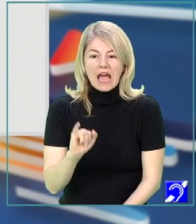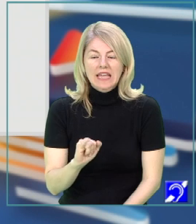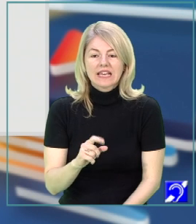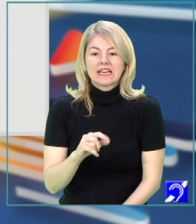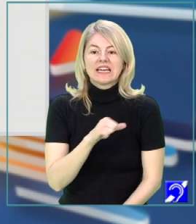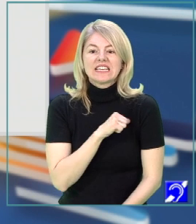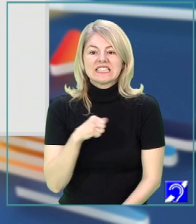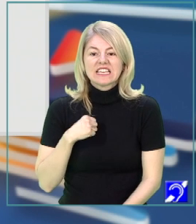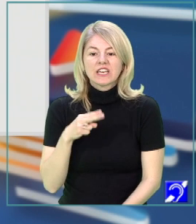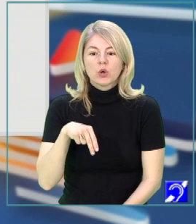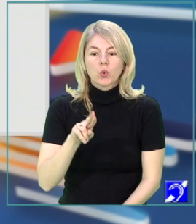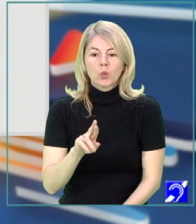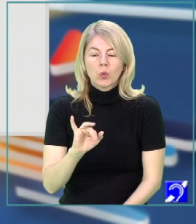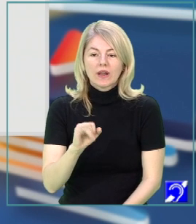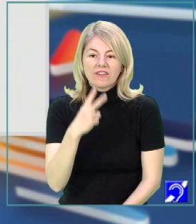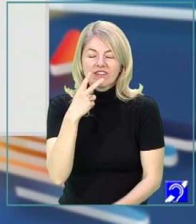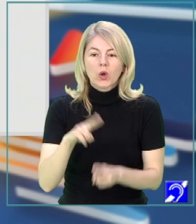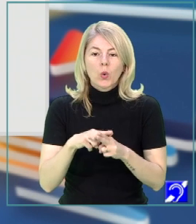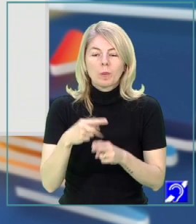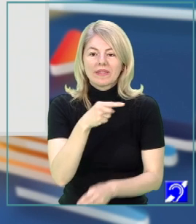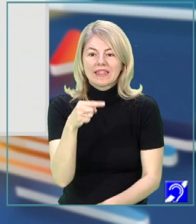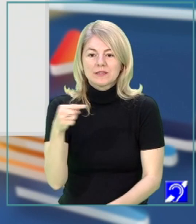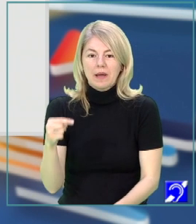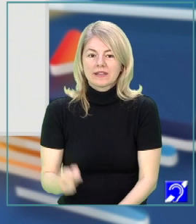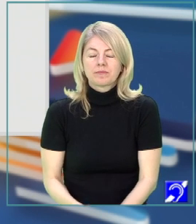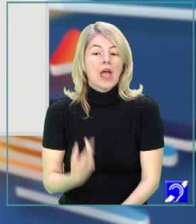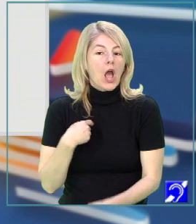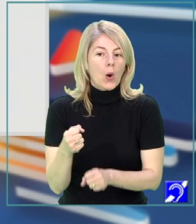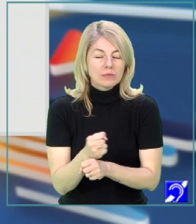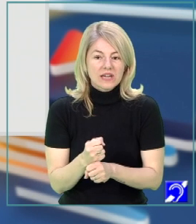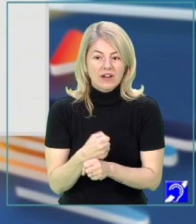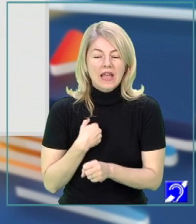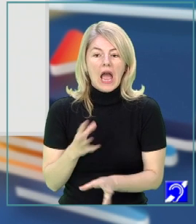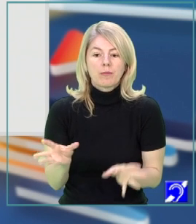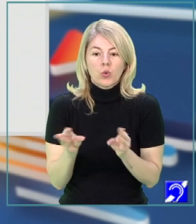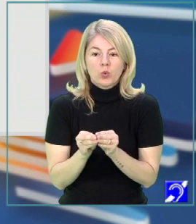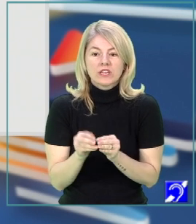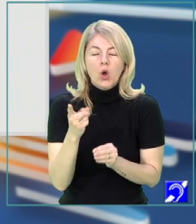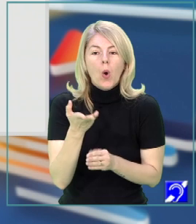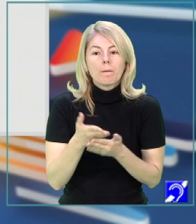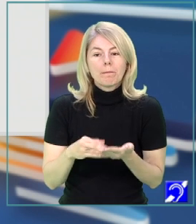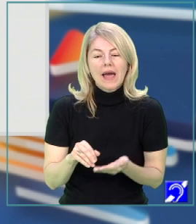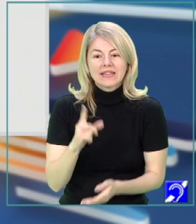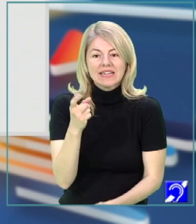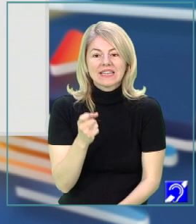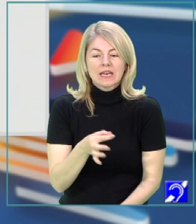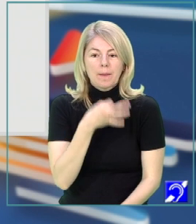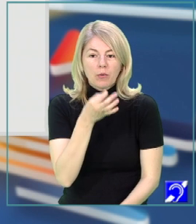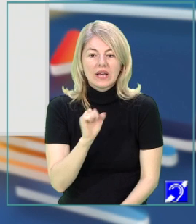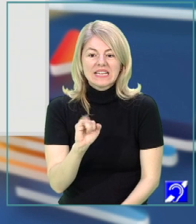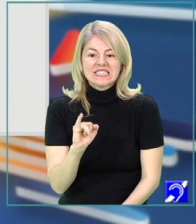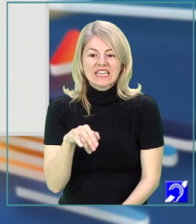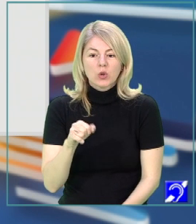-RĂN. GRĂ-DI-NĂ. Și ați observat că am unit o parte, un fragment al cuvântului